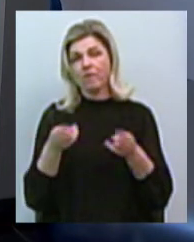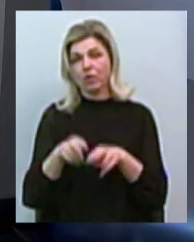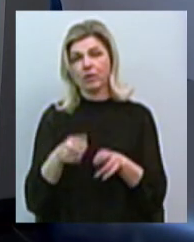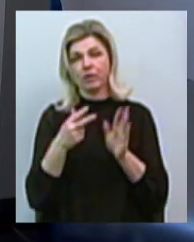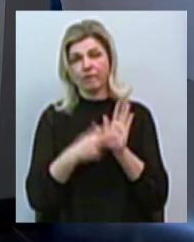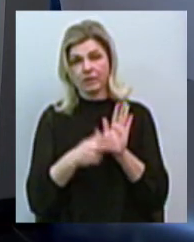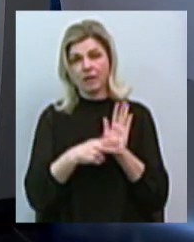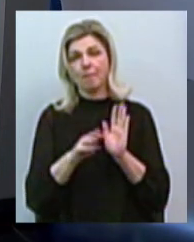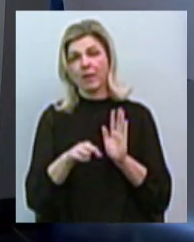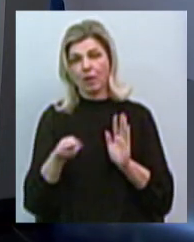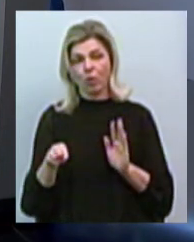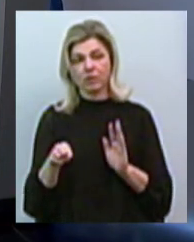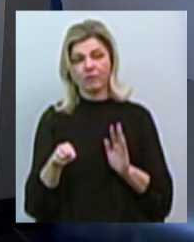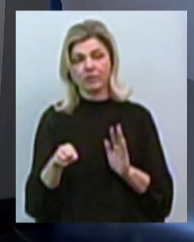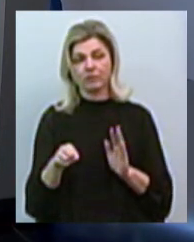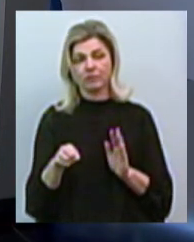млн.